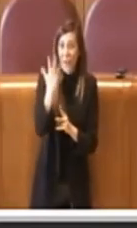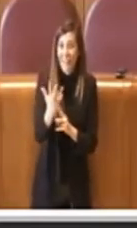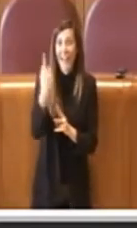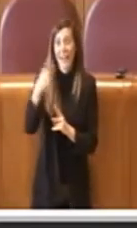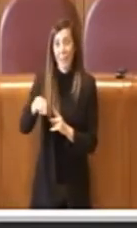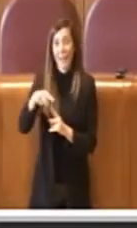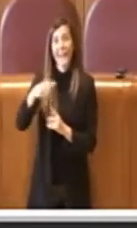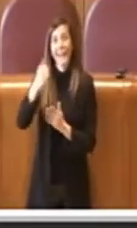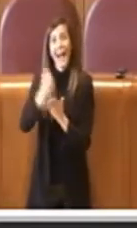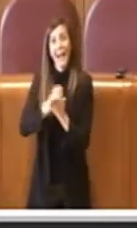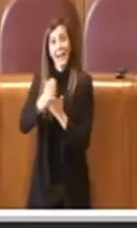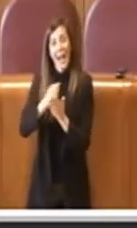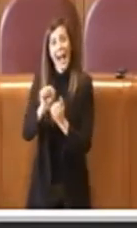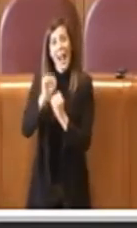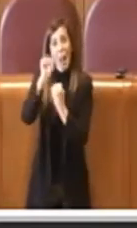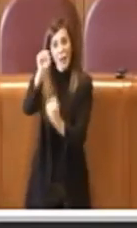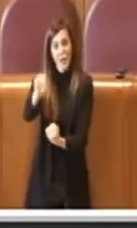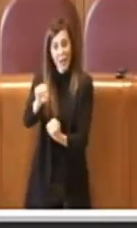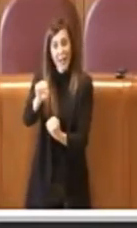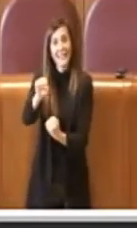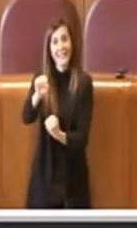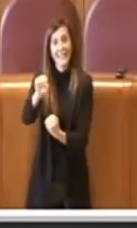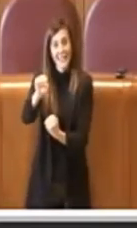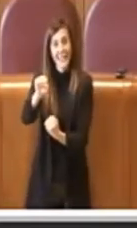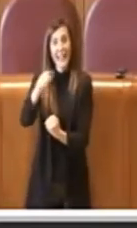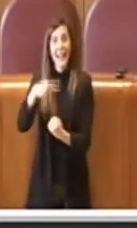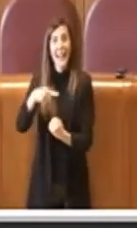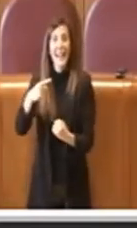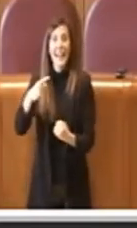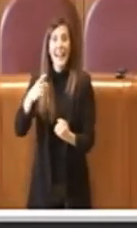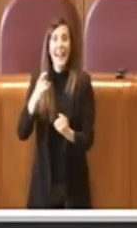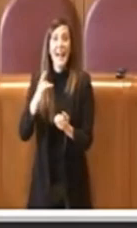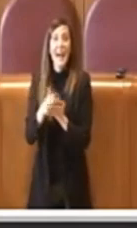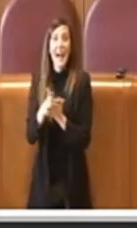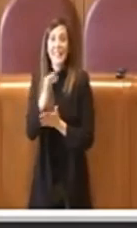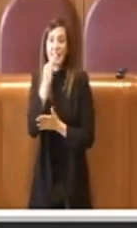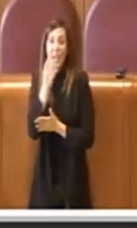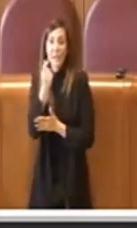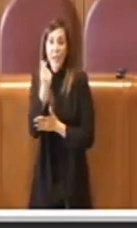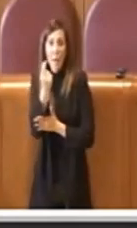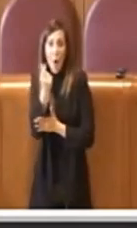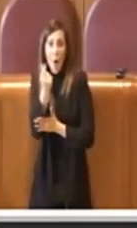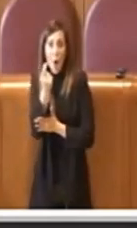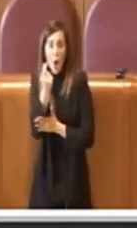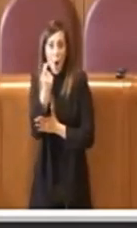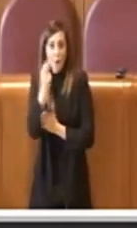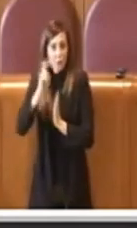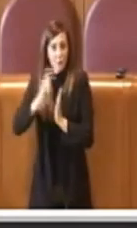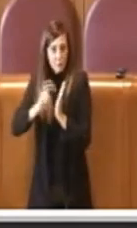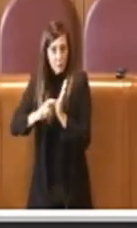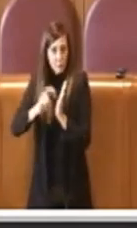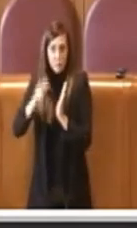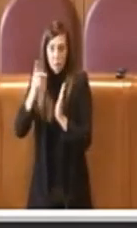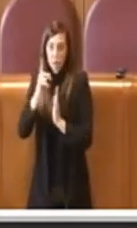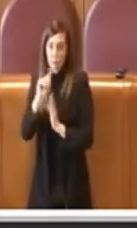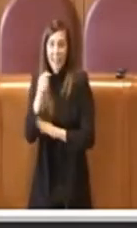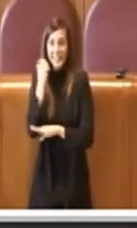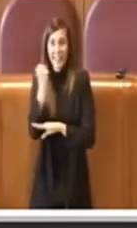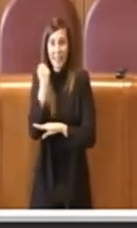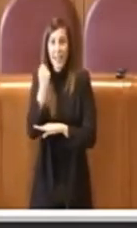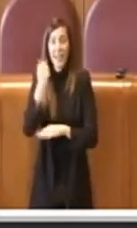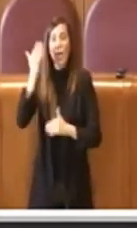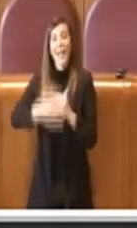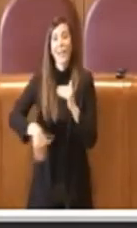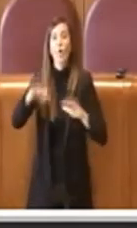emendamento che abbiamo depositato consisterà nell'eliminazione del costo e quindi verrà fatta ad ufficio da Roma Servizi per la Mobilità entro 90